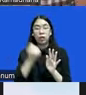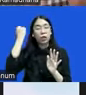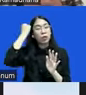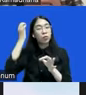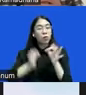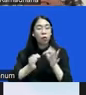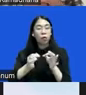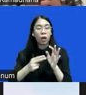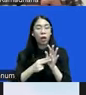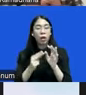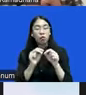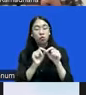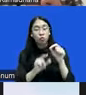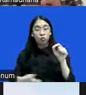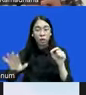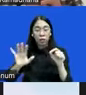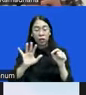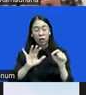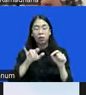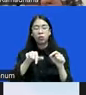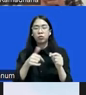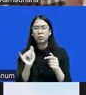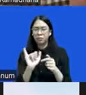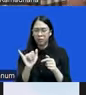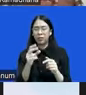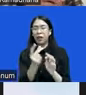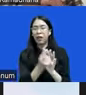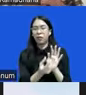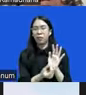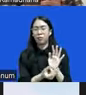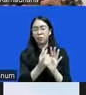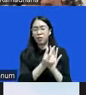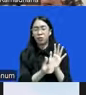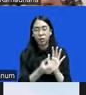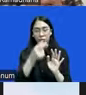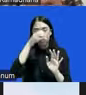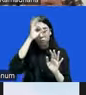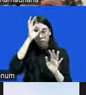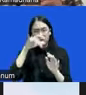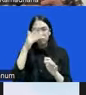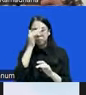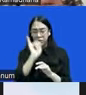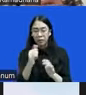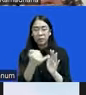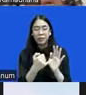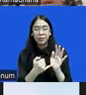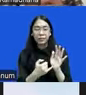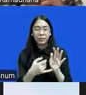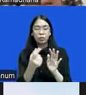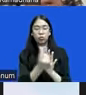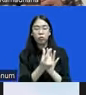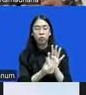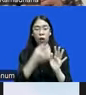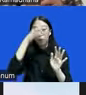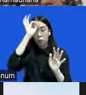sama seperti RUU Polri ini. Dan persis sekali kalau kita lihat isi dari undang-undang kepolisian ini